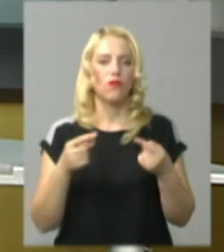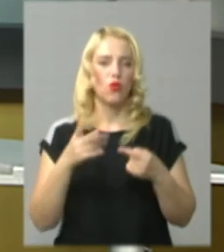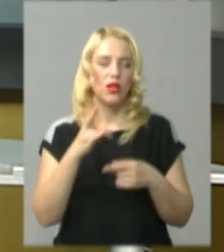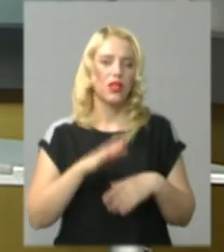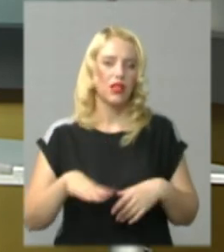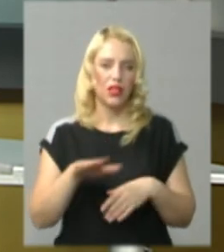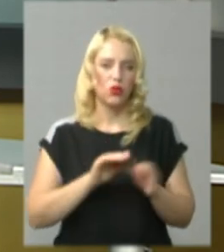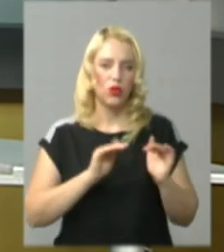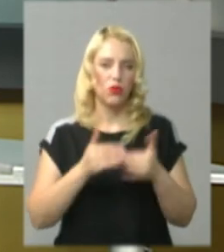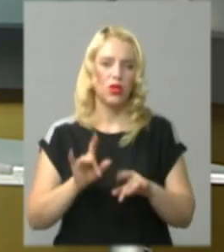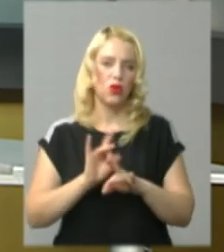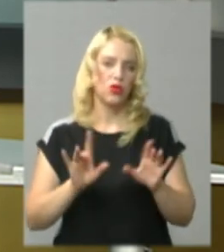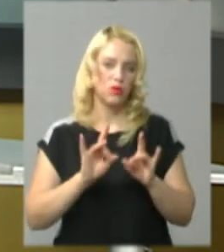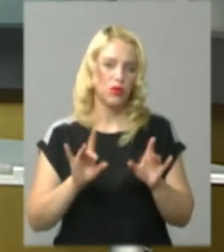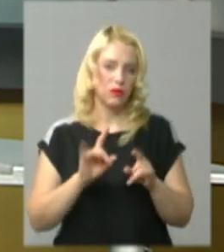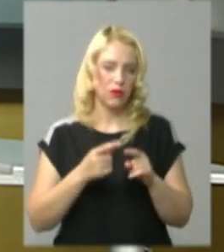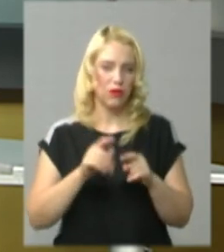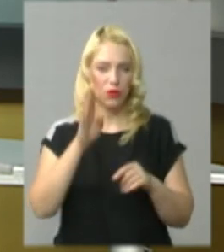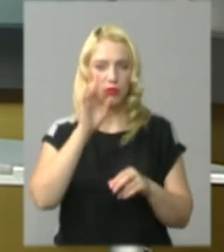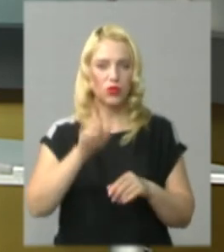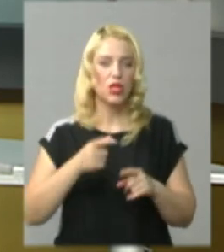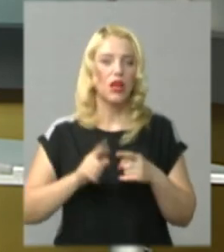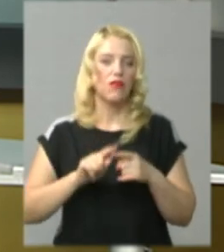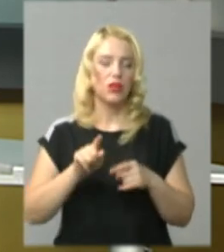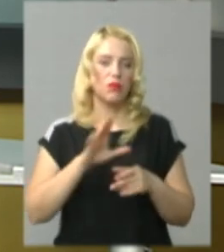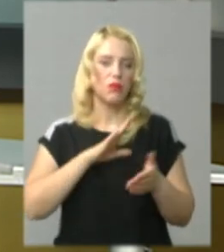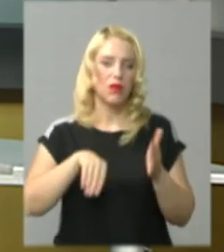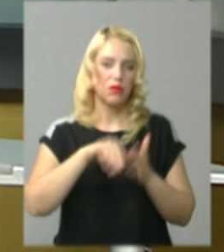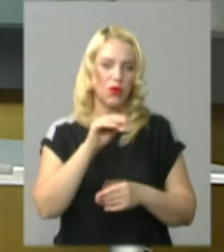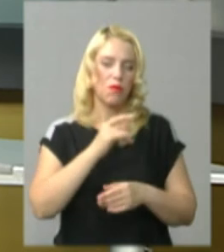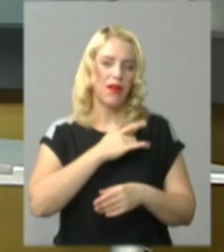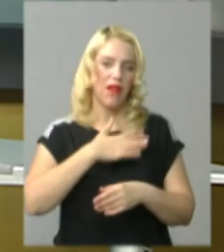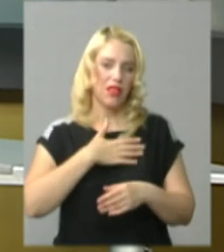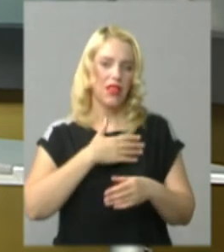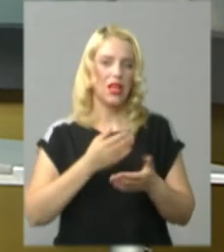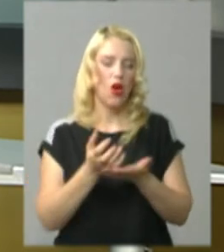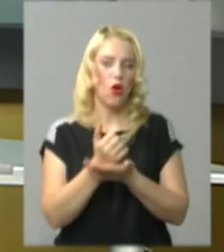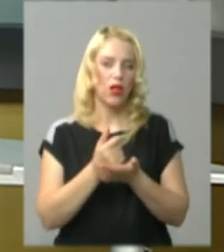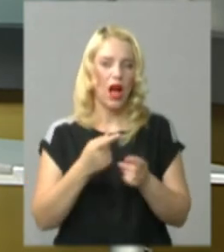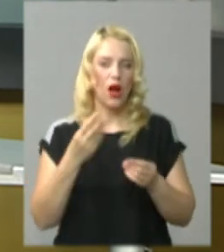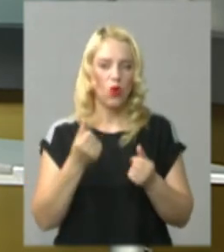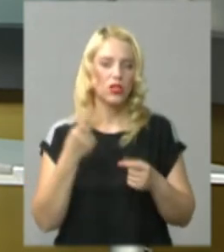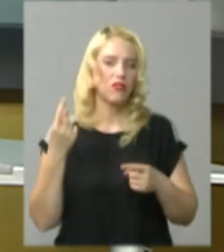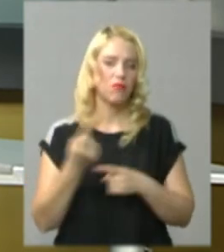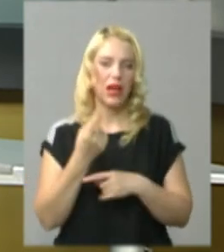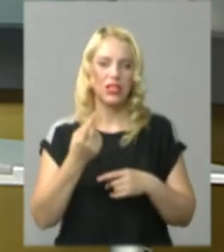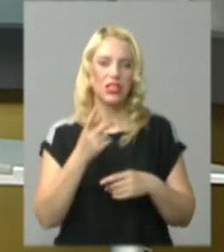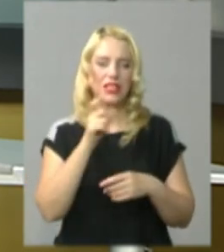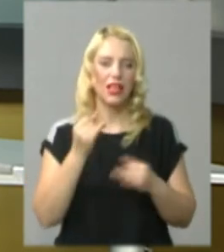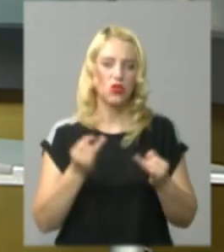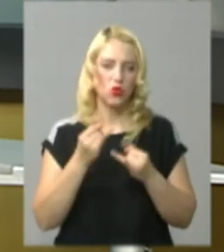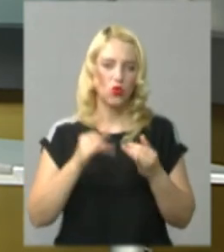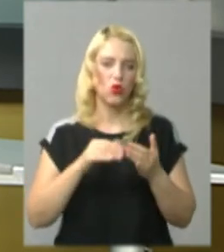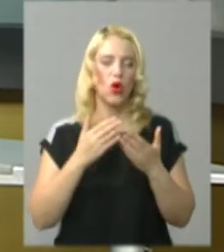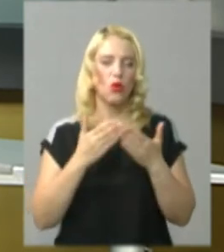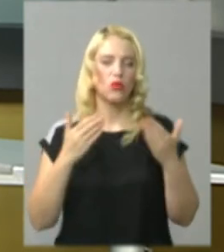Суспільному нумізмат Ростислав Савов. Каже, монету було придбано у приватного колекціонера, а кошти вперше за історію музею було зібрано за